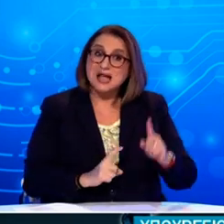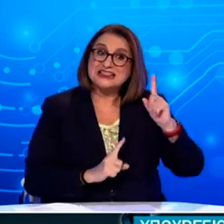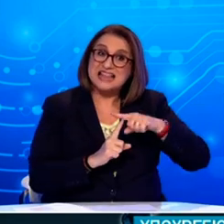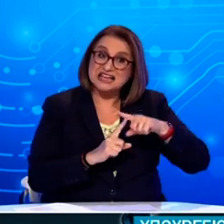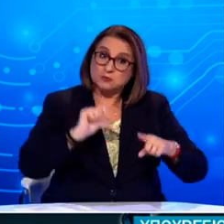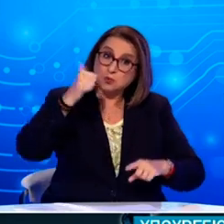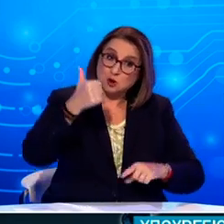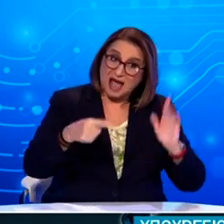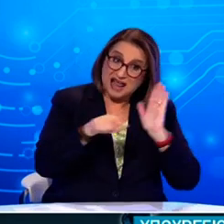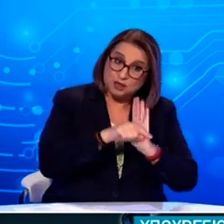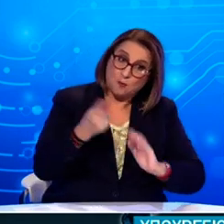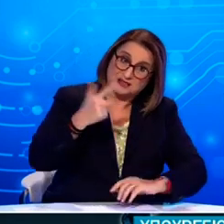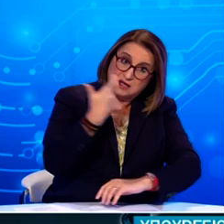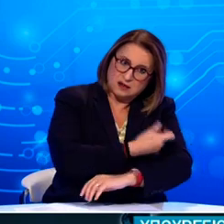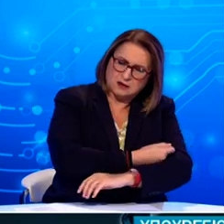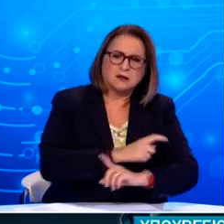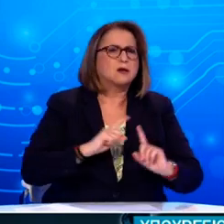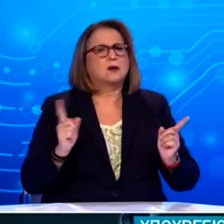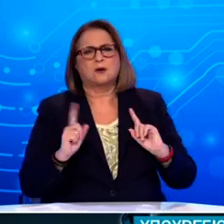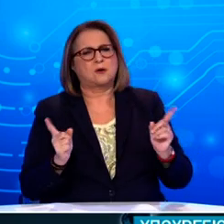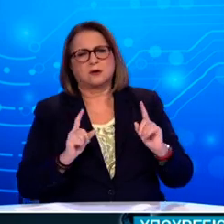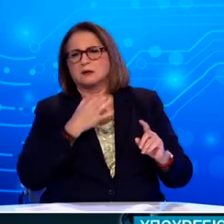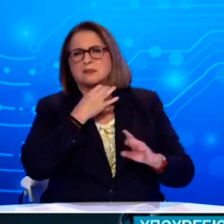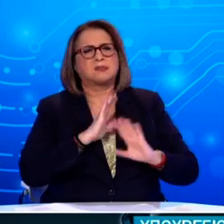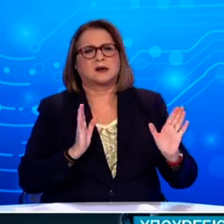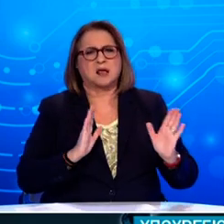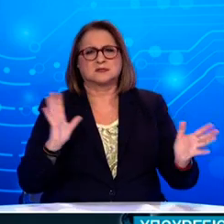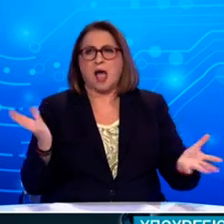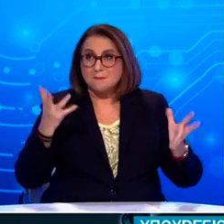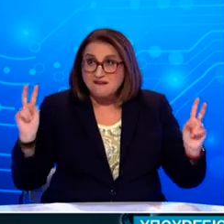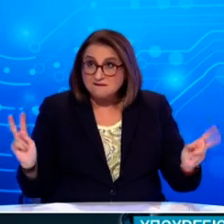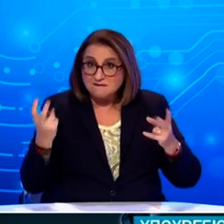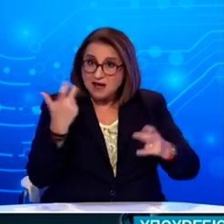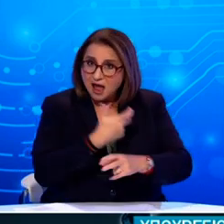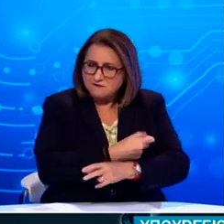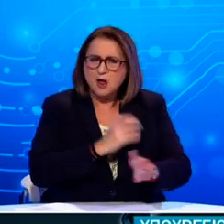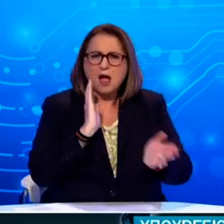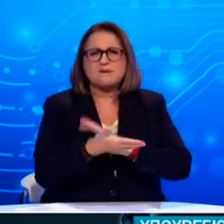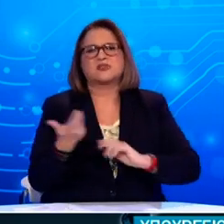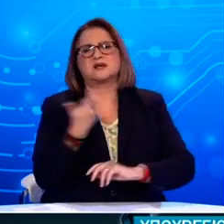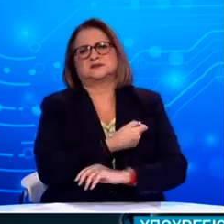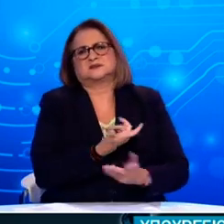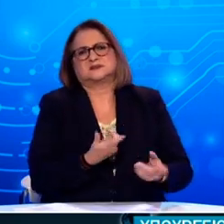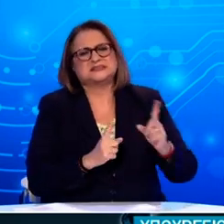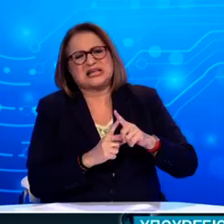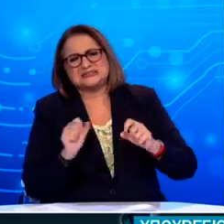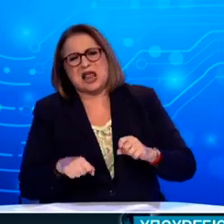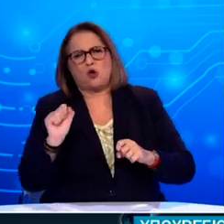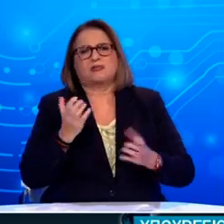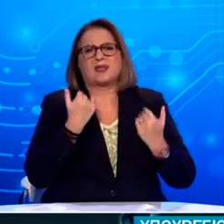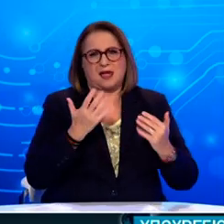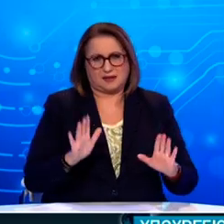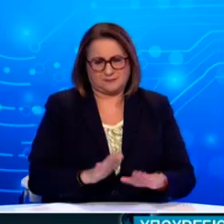κανένας επιστημονικός λόγος ώστε να χρειάζεται αυτό το τεστ. Ευχαριστώ πολύ. Θα είμαι διαθέσιμος στο τέλος για τις ερωτήσεις σας. Ευχαριστούμε κύριε καθηγητά.